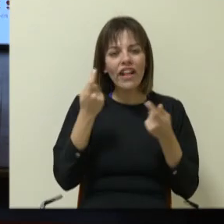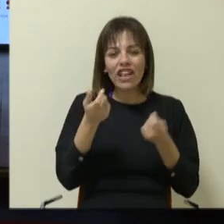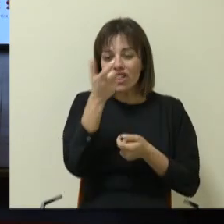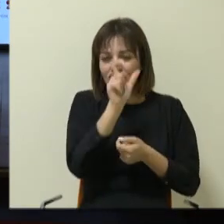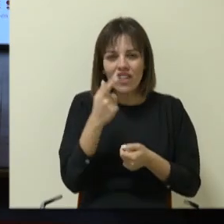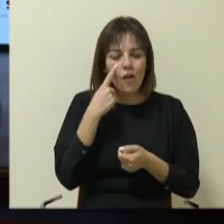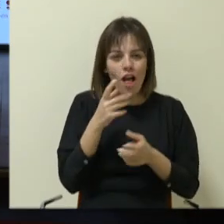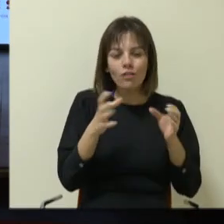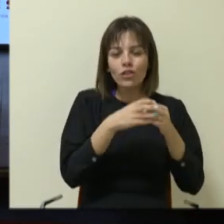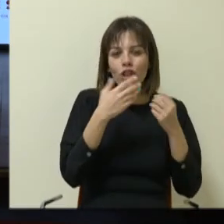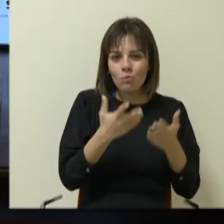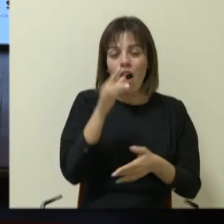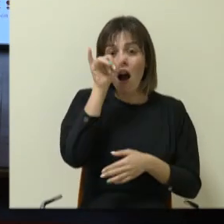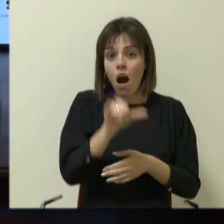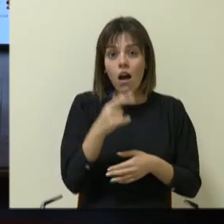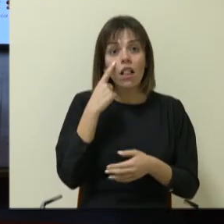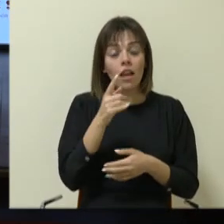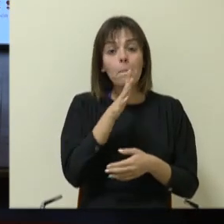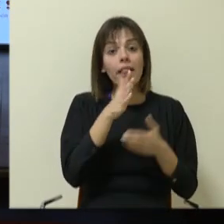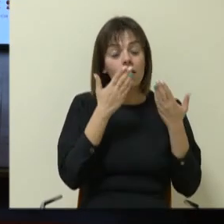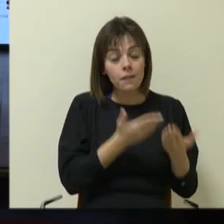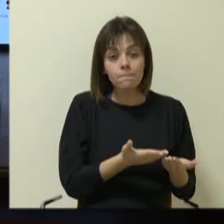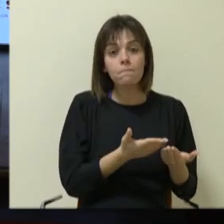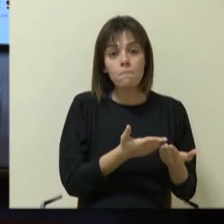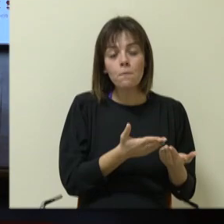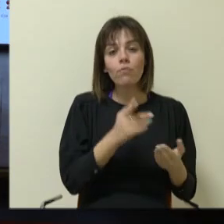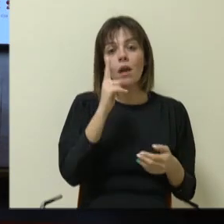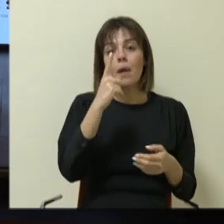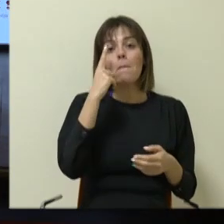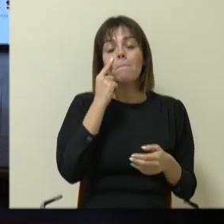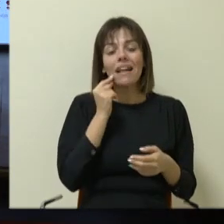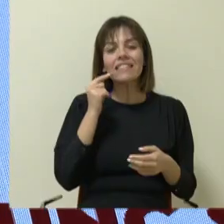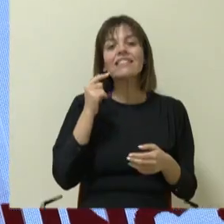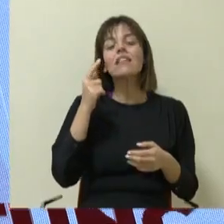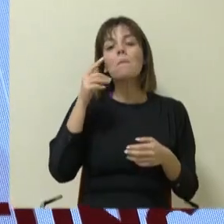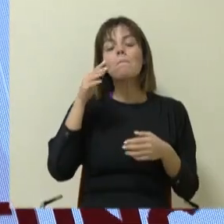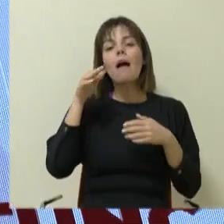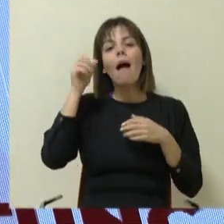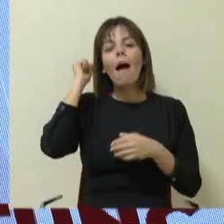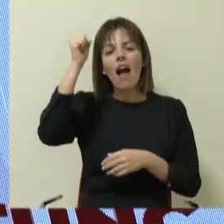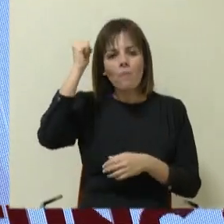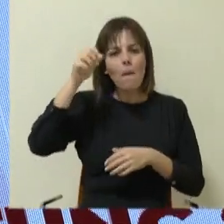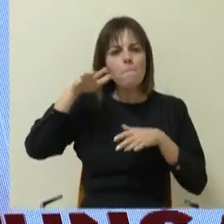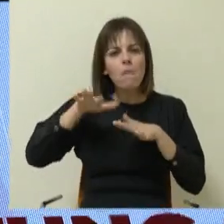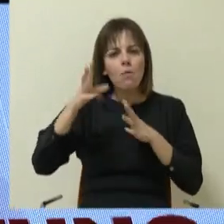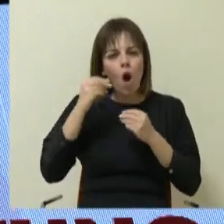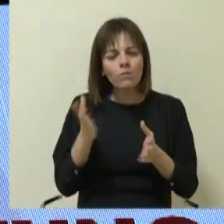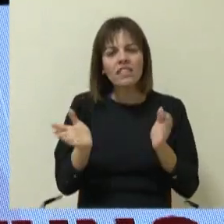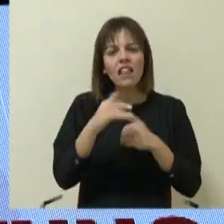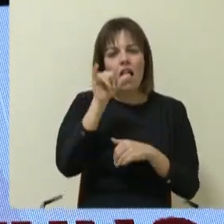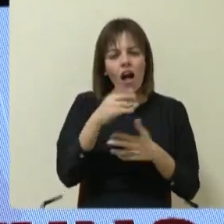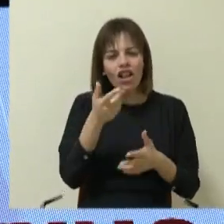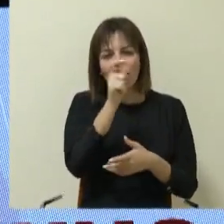sınıfının meşru haklılarını tanıdı. 1 Mayıs'ın emek bayramı olması, grev ve sendika hakları,